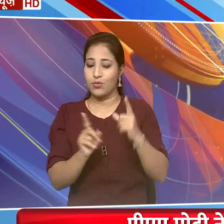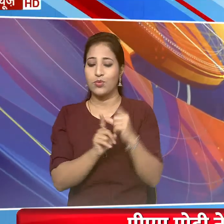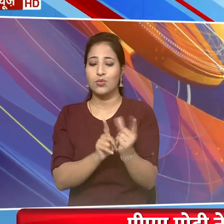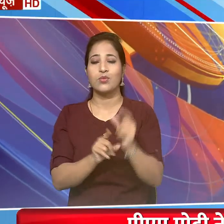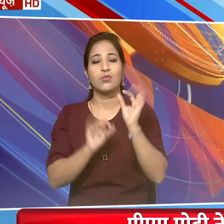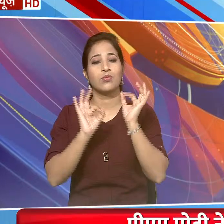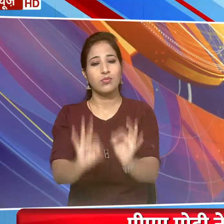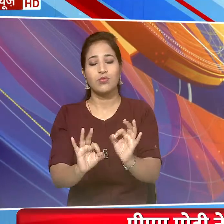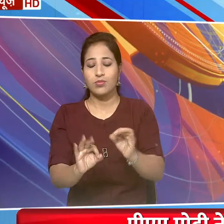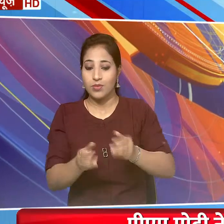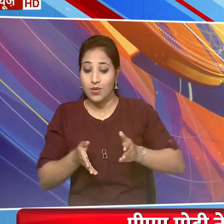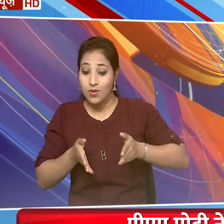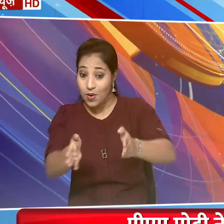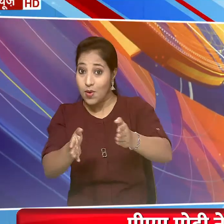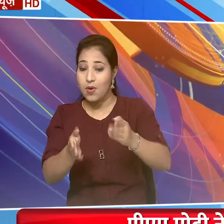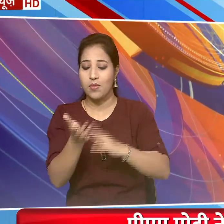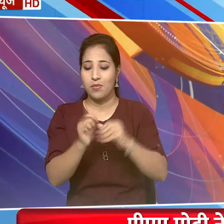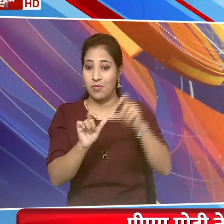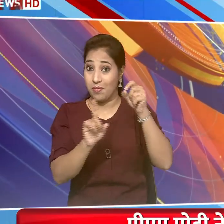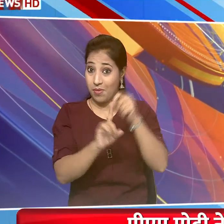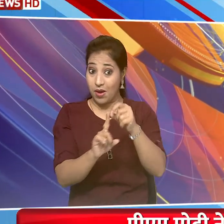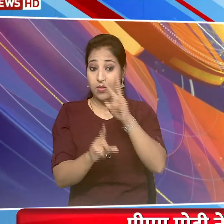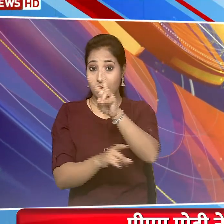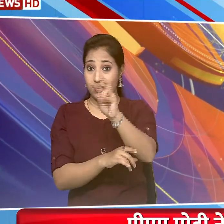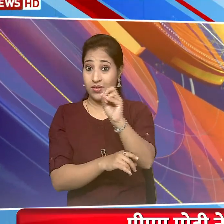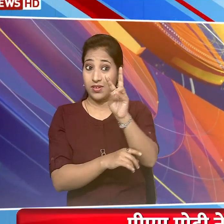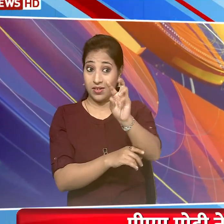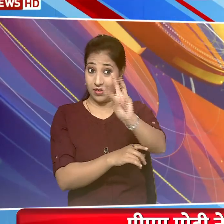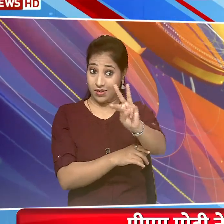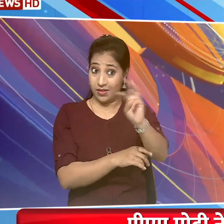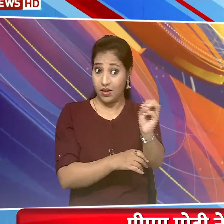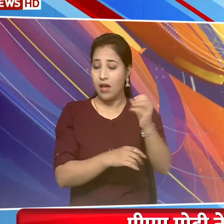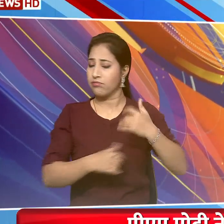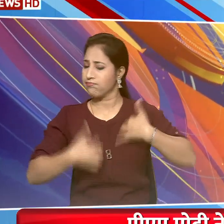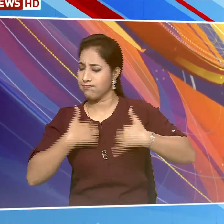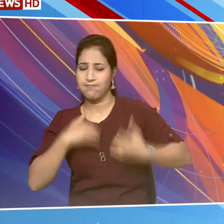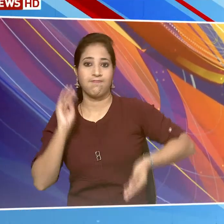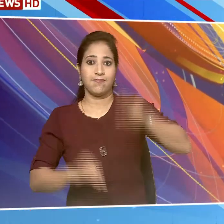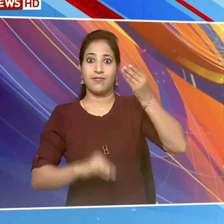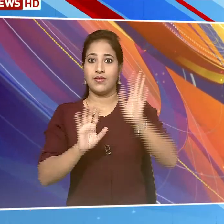काम करने और रोड मैप 2030 को लागू करने के लिए उत्सुक